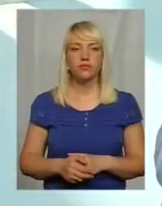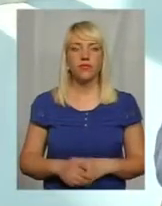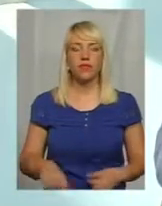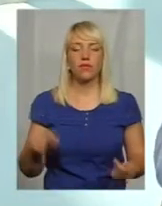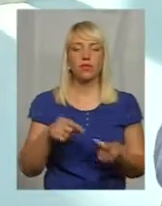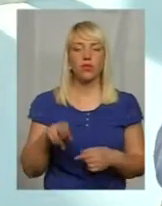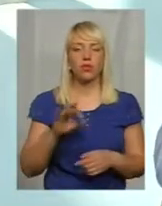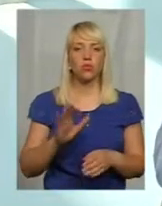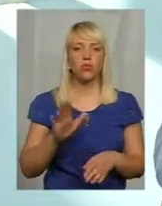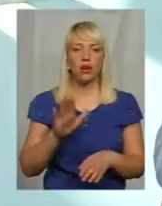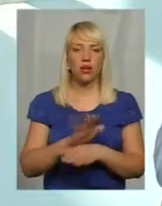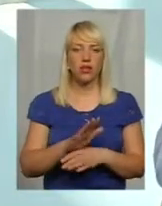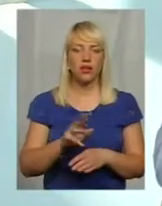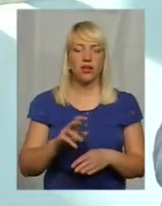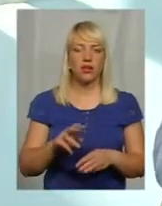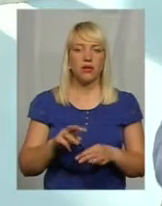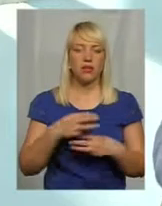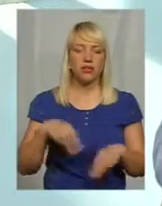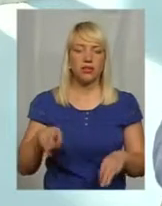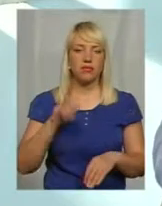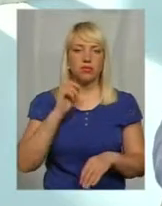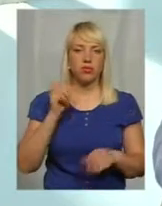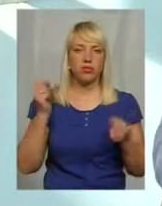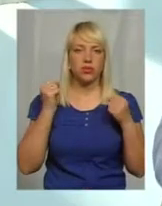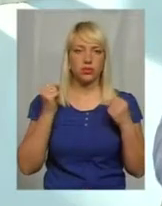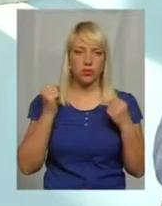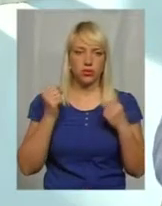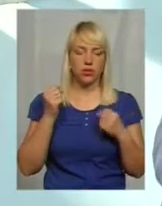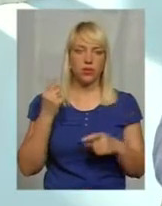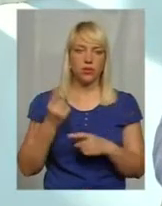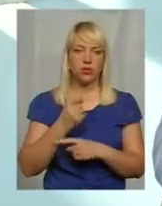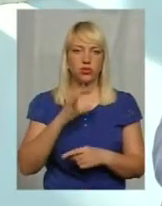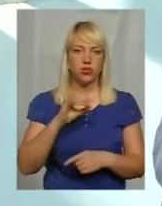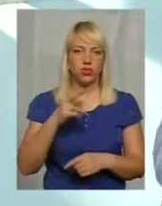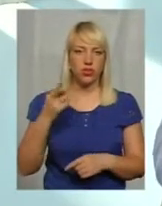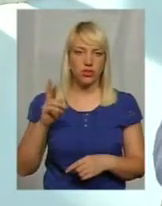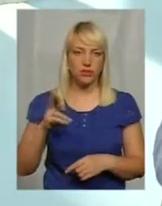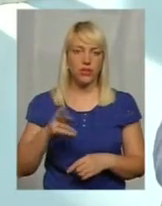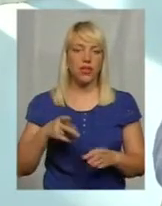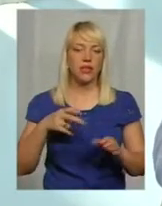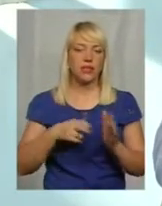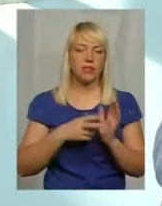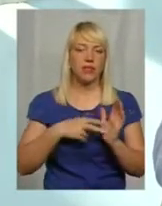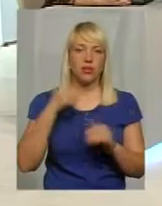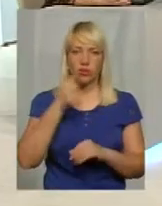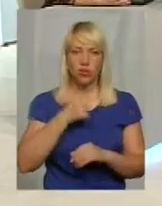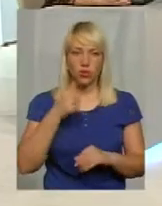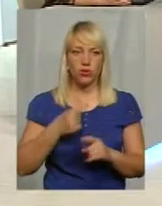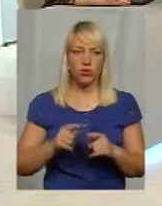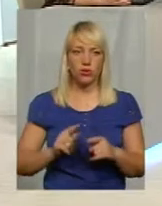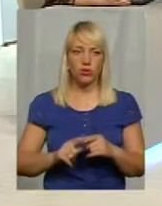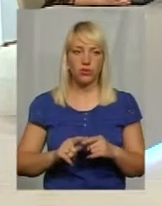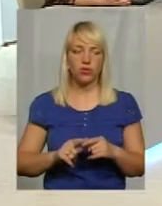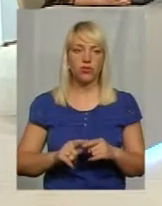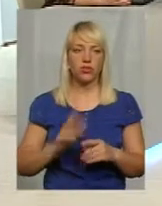наказу Міністерства молоді та спорту, з 1 січня 2017 року консолідований залік